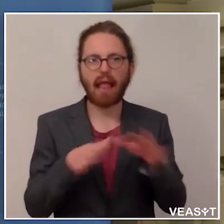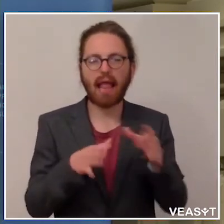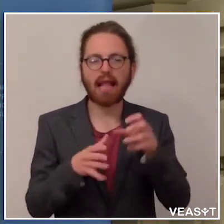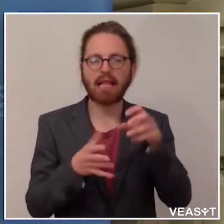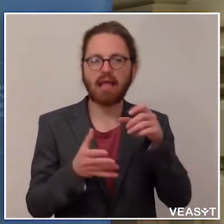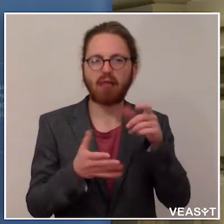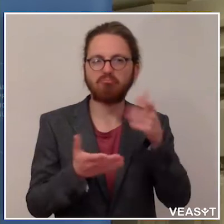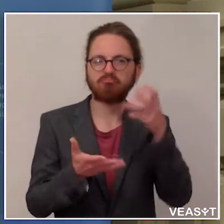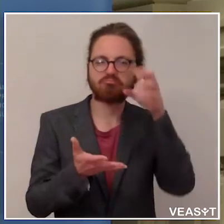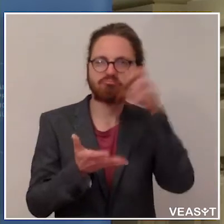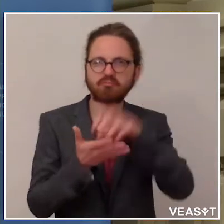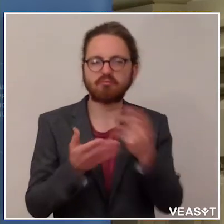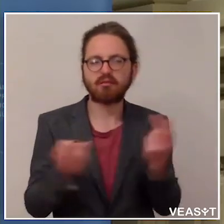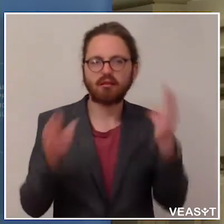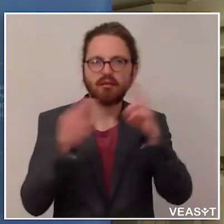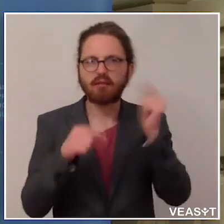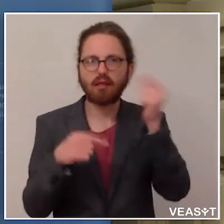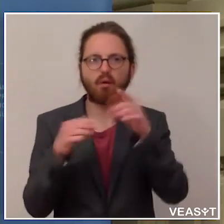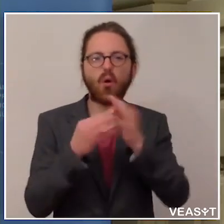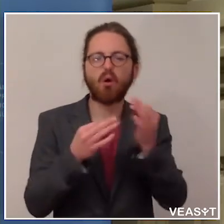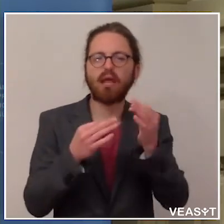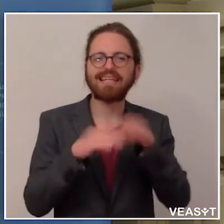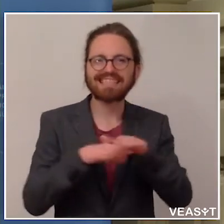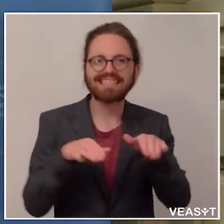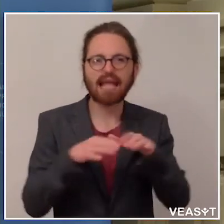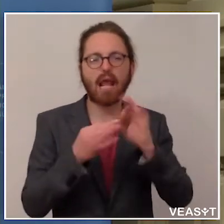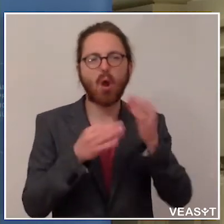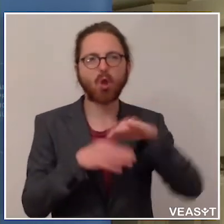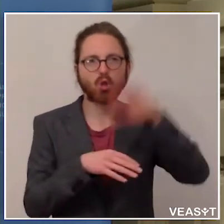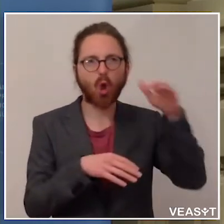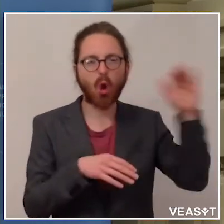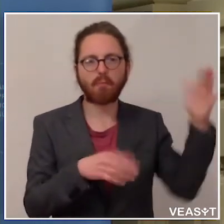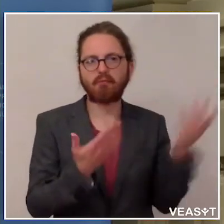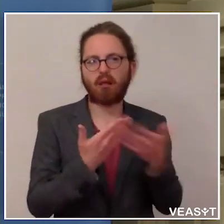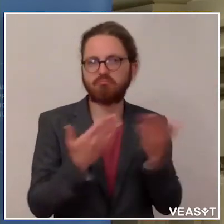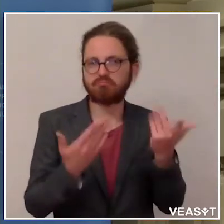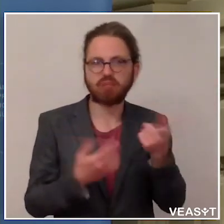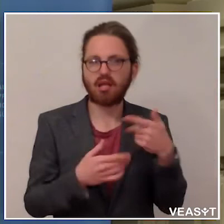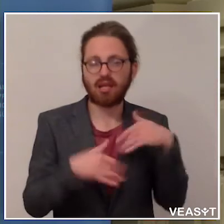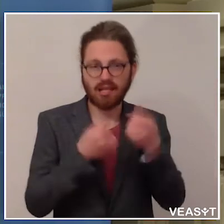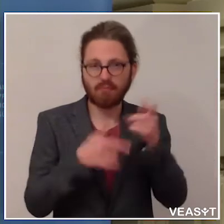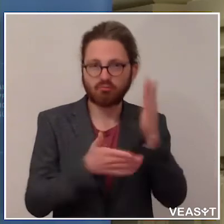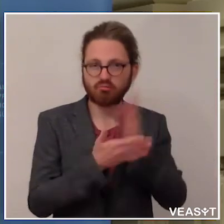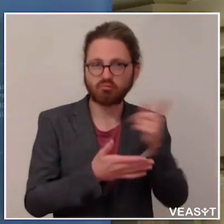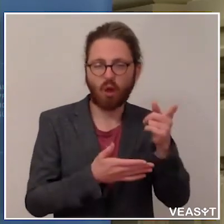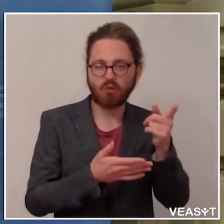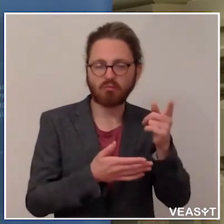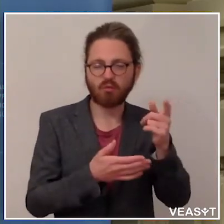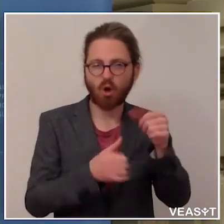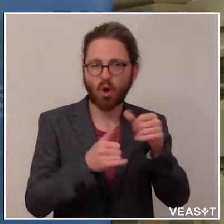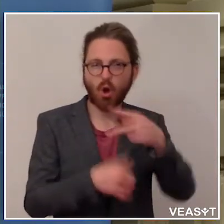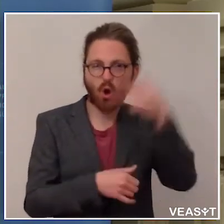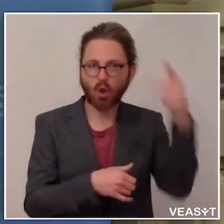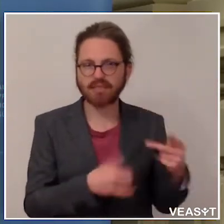aufsuchen, zum Beispiel Prax, Montiklossee, Dolomitenpässe, was auch immer, ob es hier schon Konzepte gibt, um das zu bewältigen.